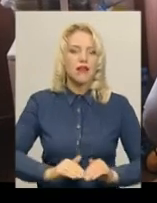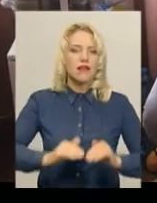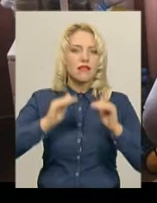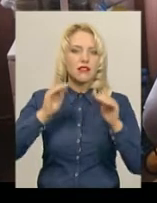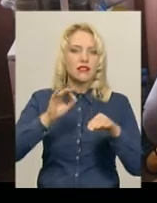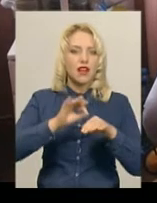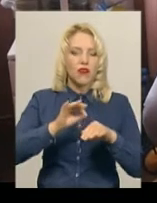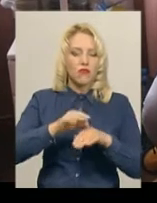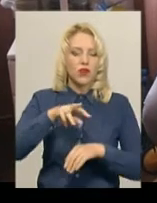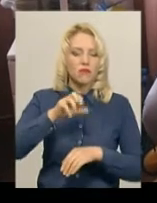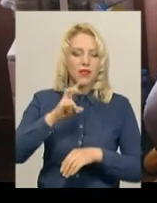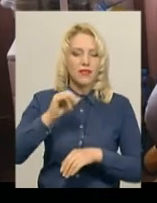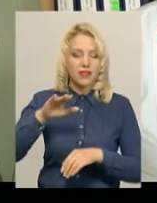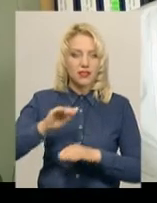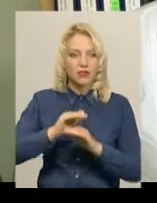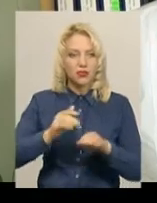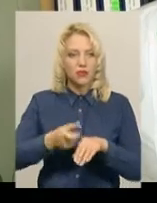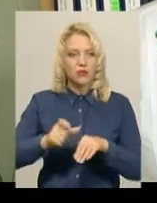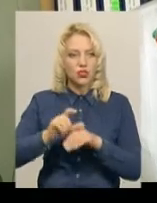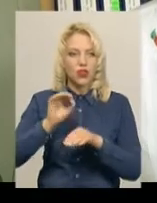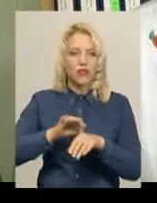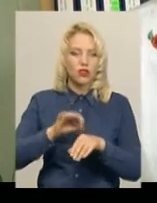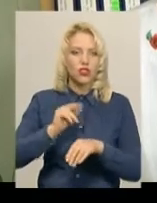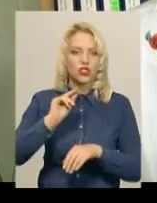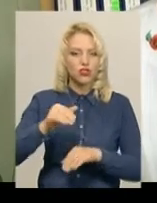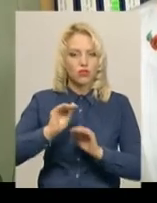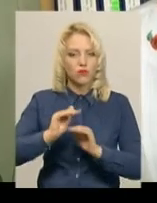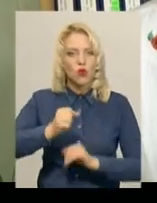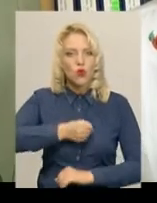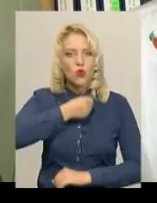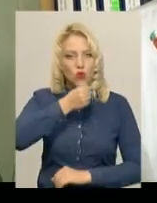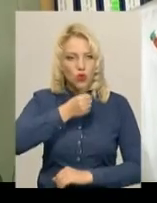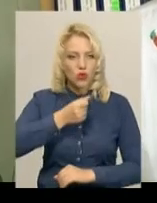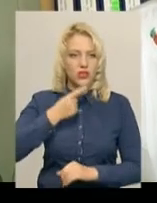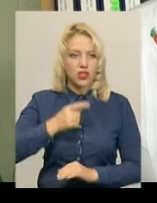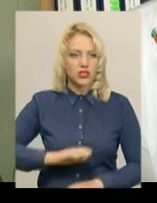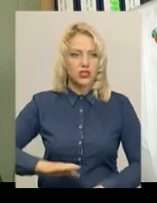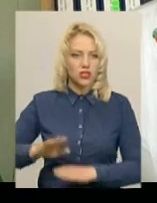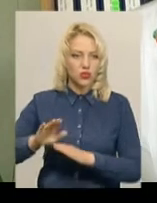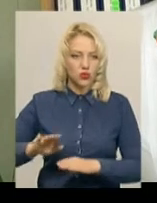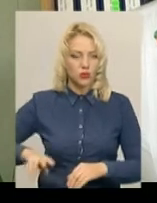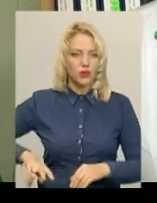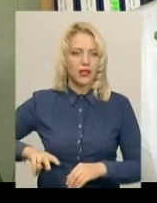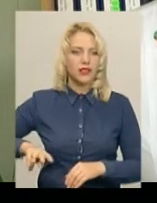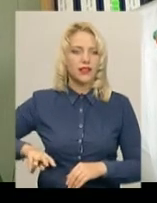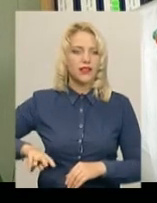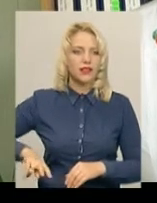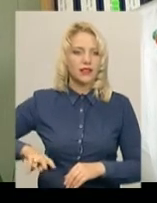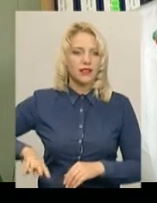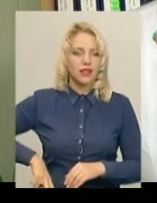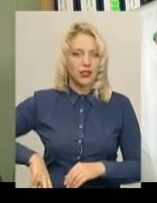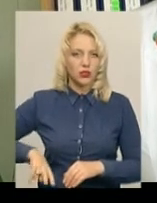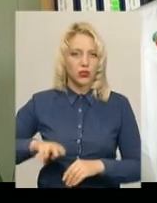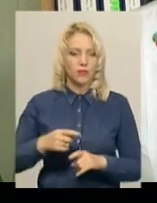Дітей хворіє більше, ніж дорослих, каже заступник головного лікаря Хмельницької інфекційної лікарні Нель Марцонь. Якщо ми порівняємо, то в